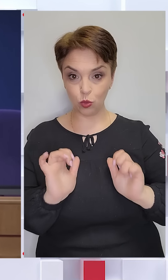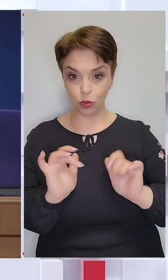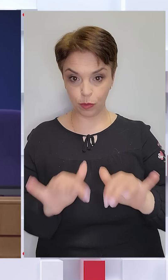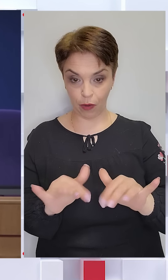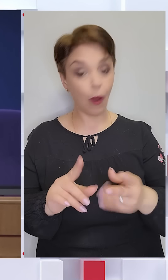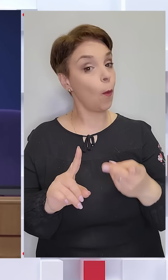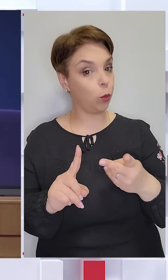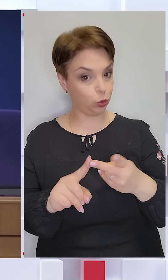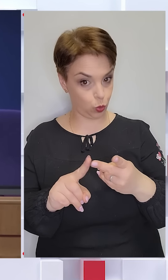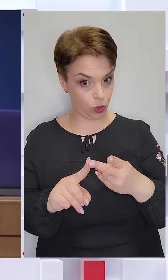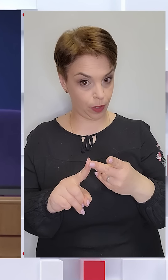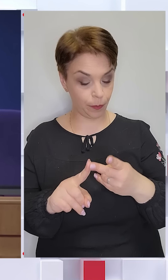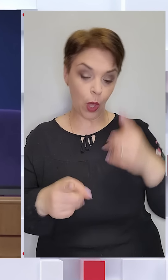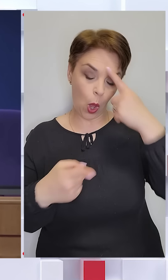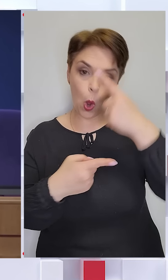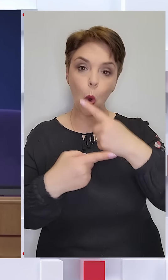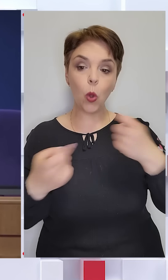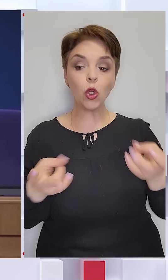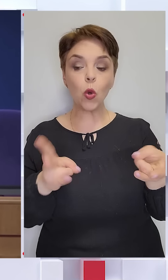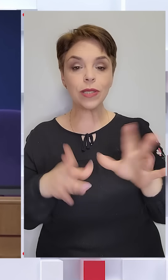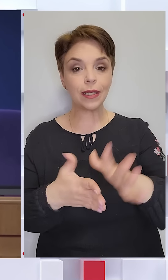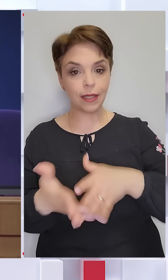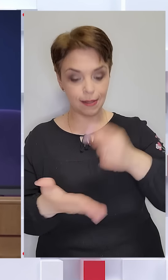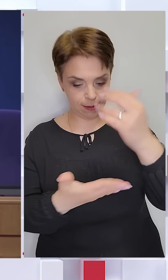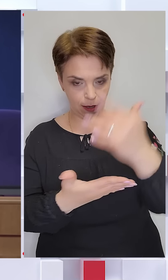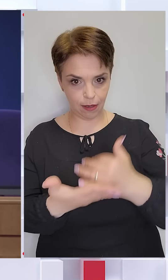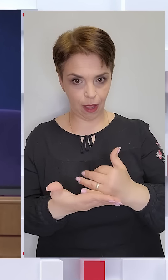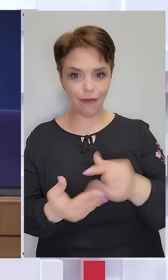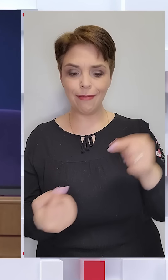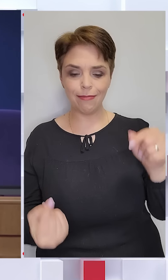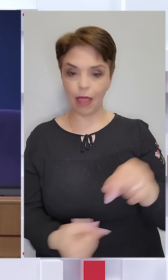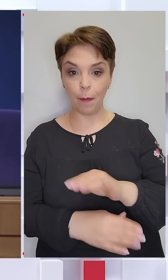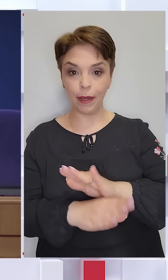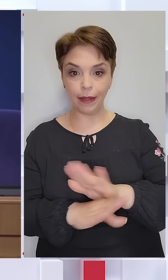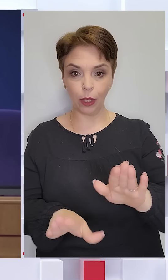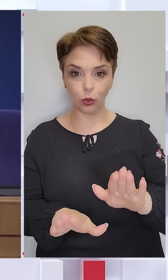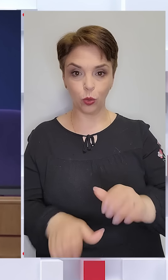По-друге, оголошує решту заяви неприйнятною.